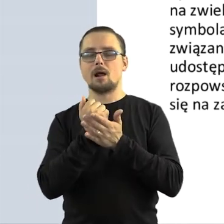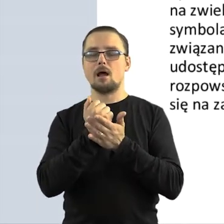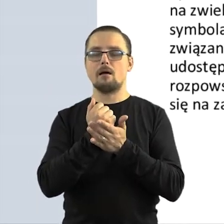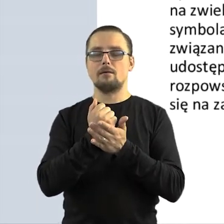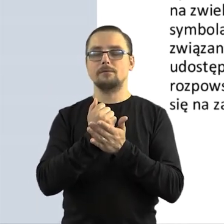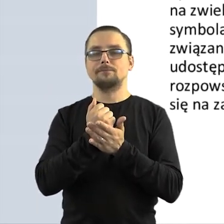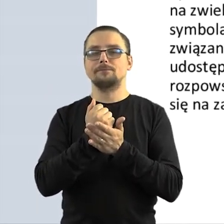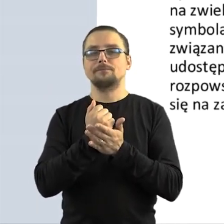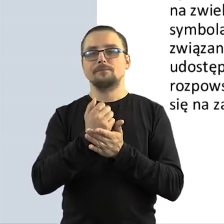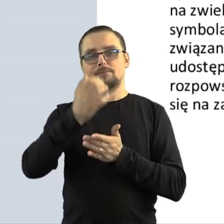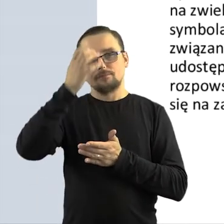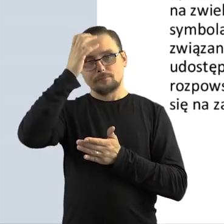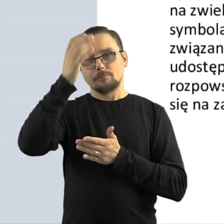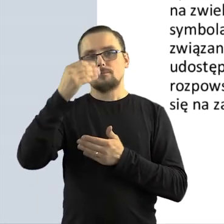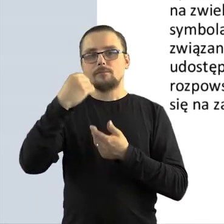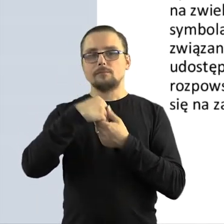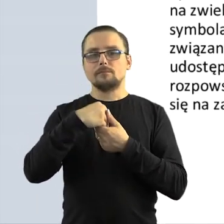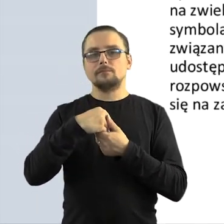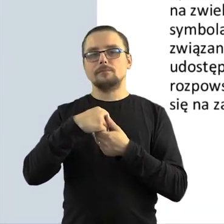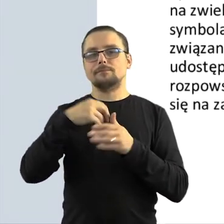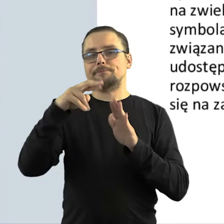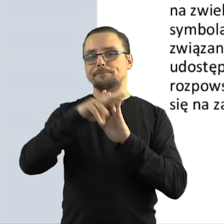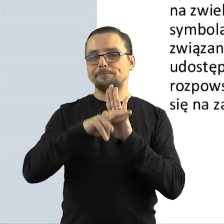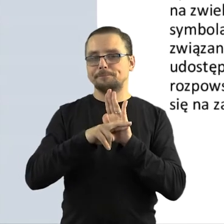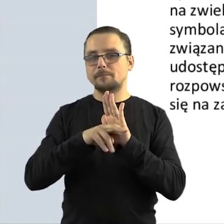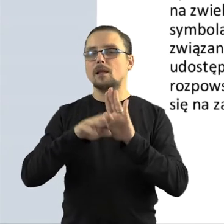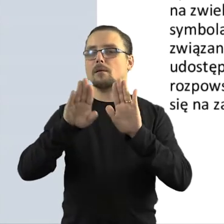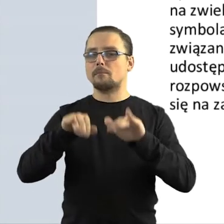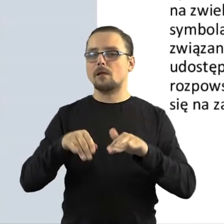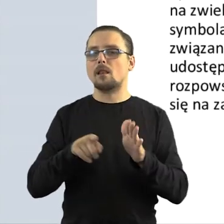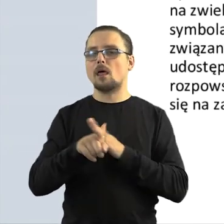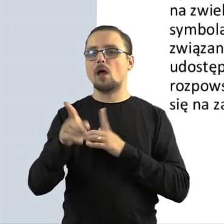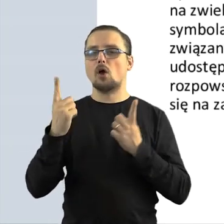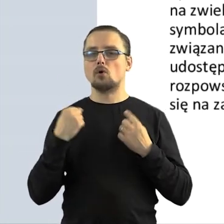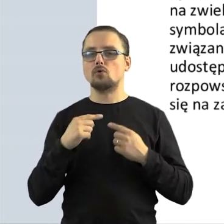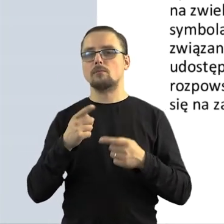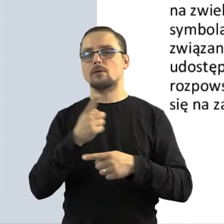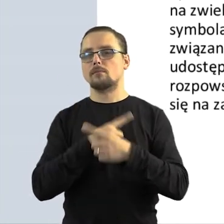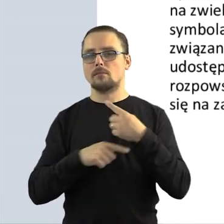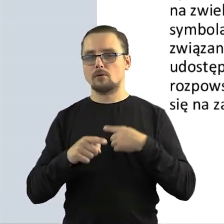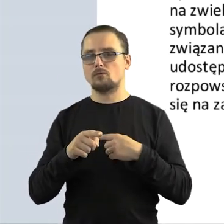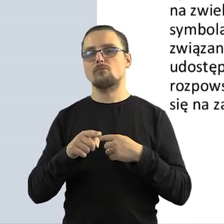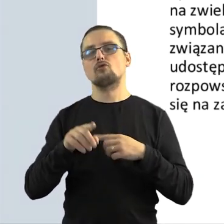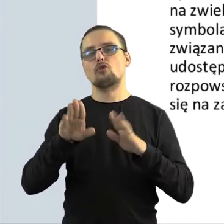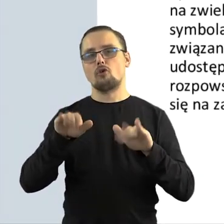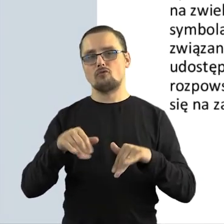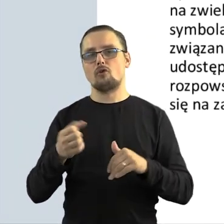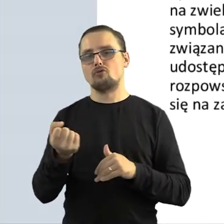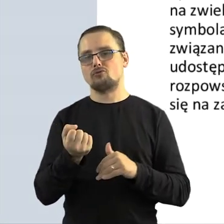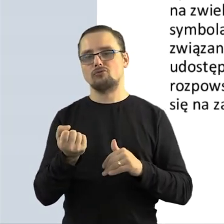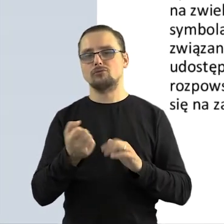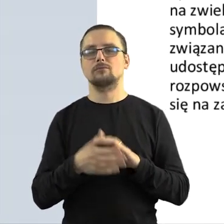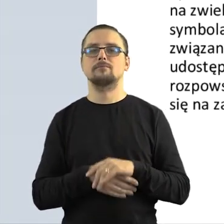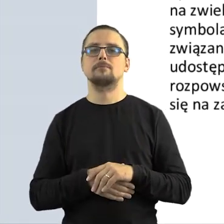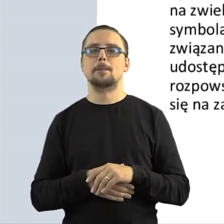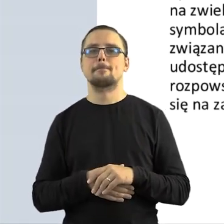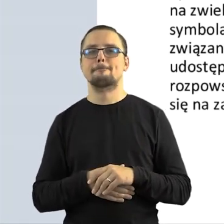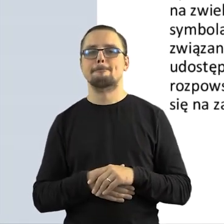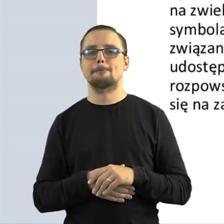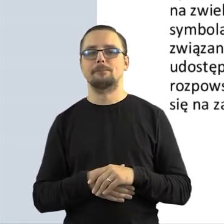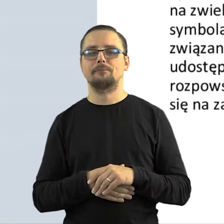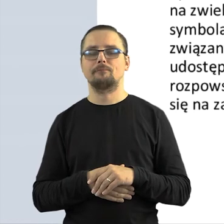nowy artykuł w prawie autorskim, właśnie dopuszczający dozwolony użytek na rzecz osób z